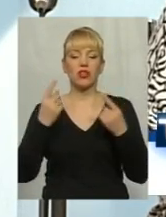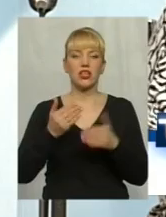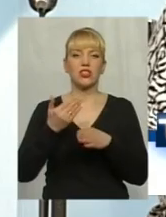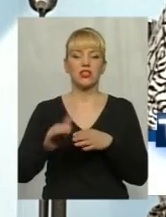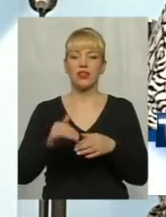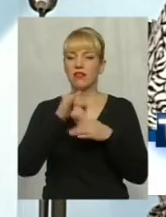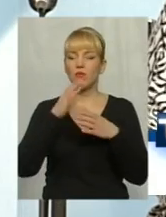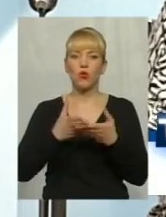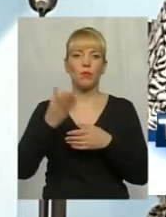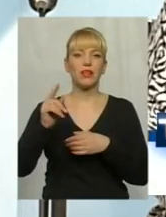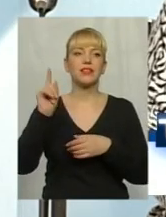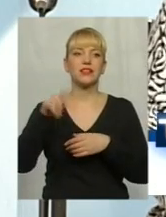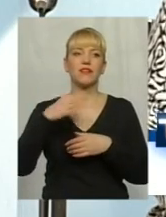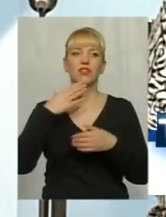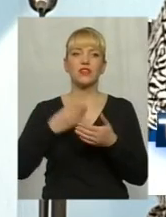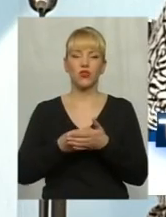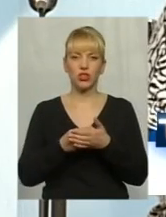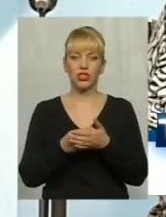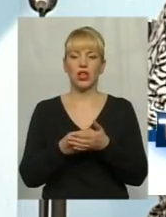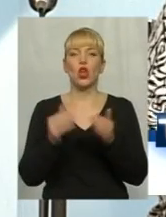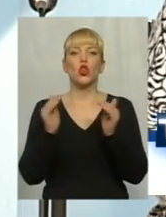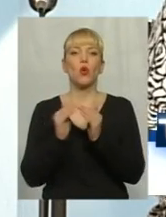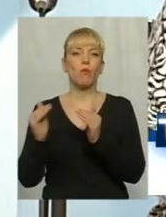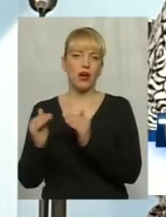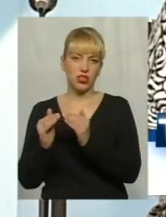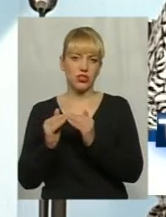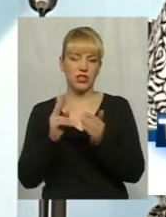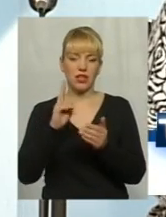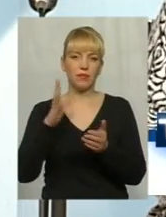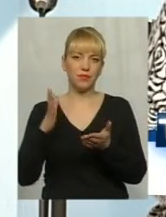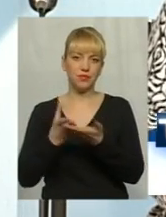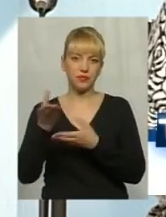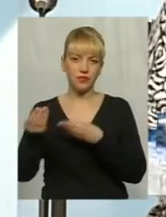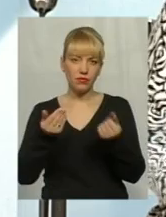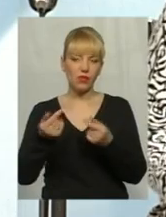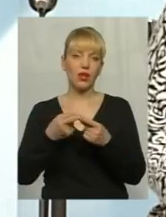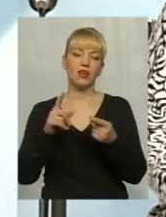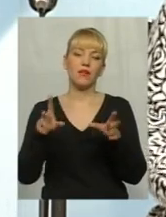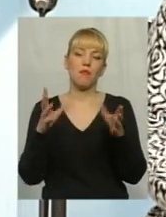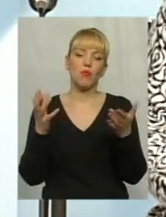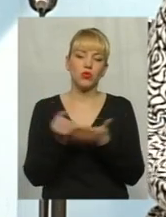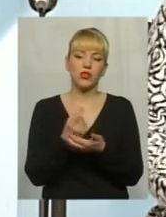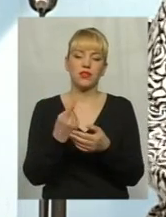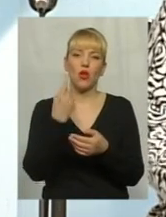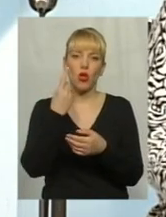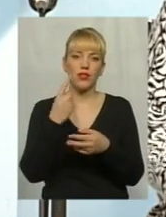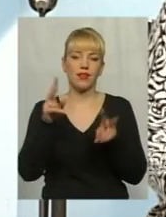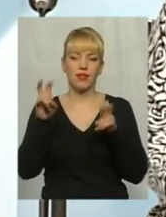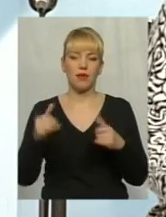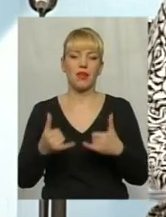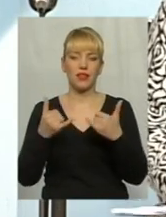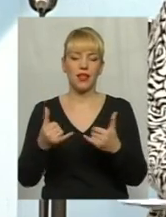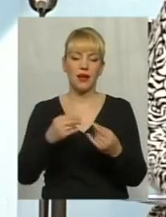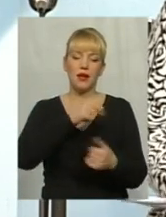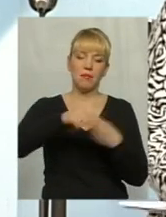можуть оплатити навіть свої домашні комунальні тарифи. І так вийшло, що спільна тема є і для підприємців, і для пенсіонерів. Тим більше, що